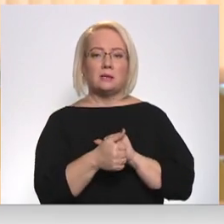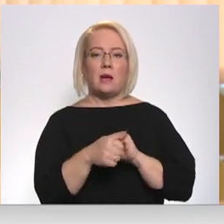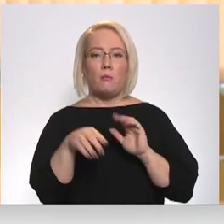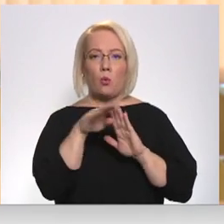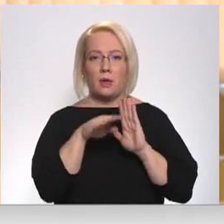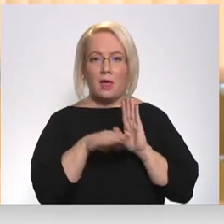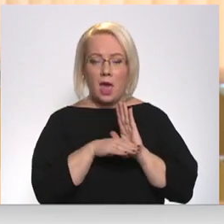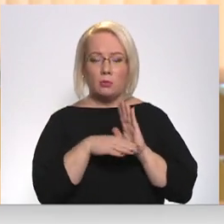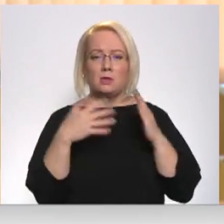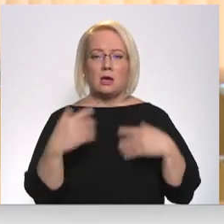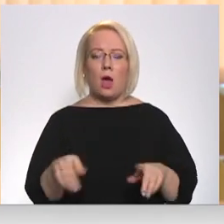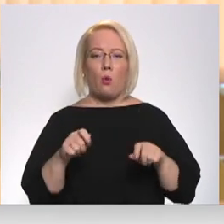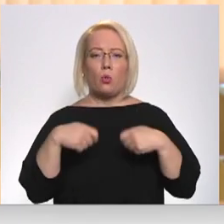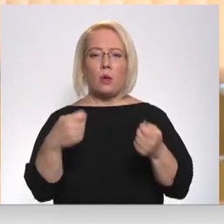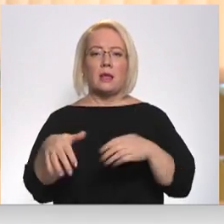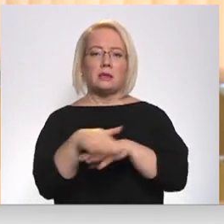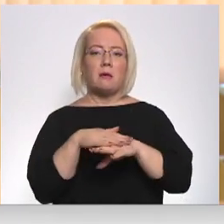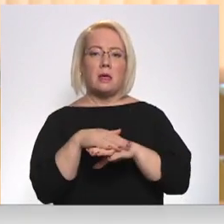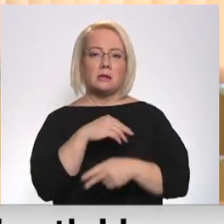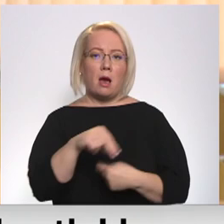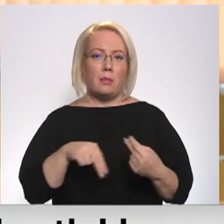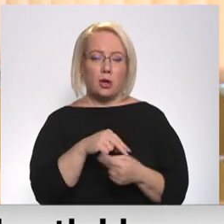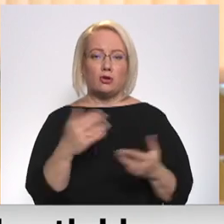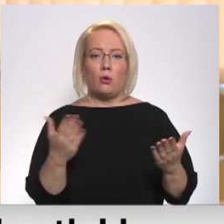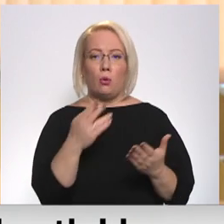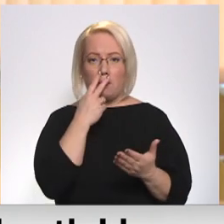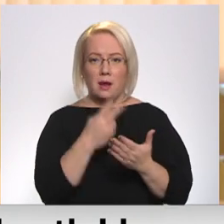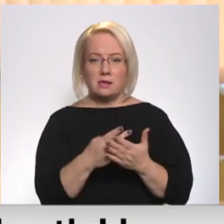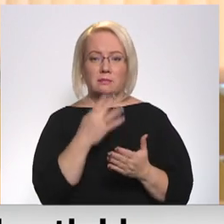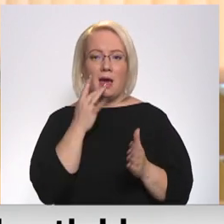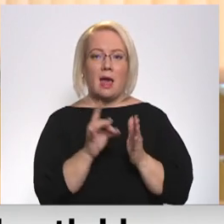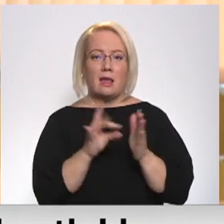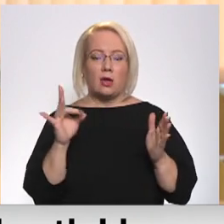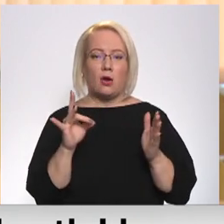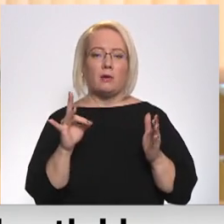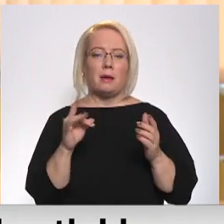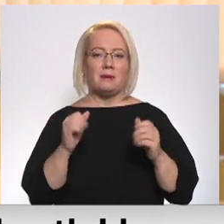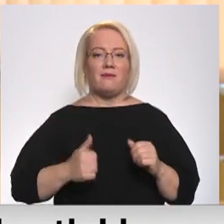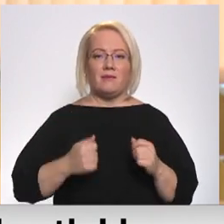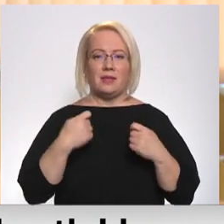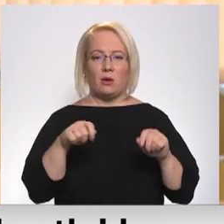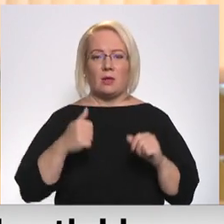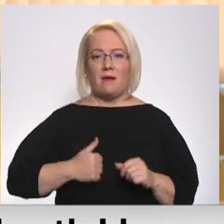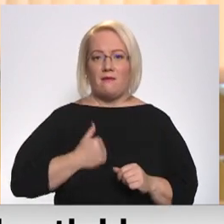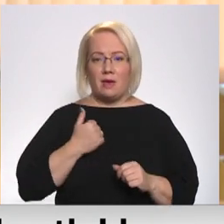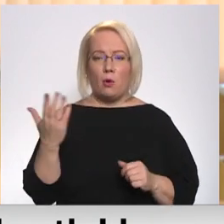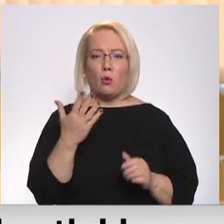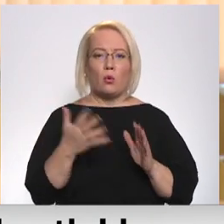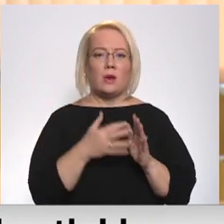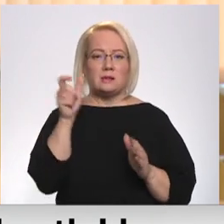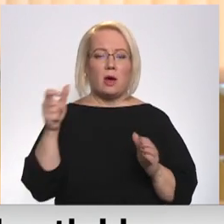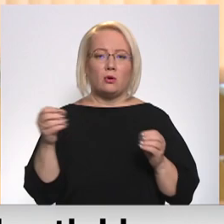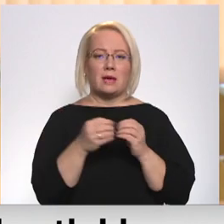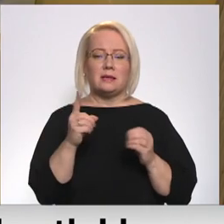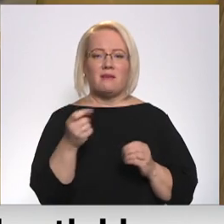ir sapiedziskajā apspriešanā, kur mēs paredzam, ka elektrības tirkotājiem, kuriem lietotāju skaits pārsniedz 10